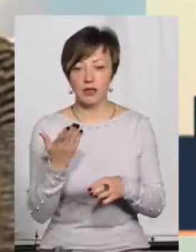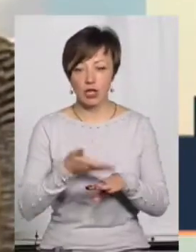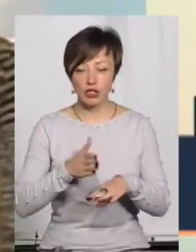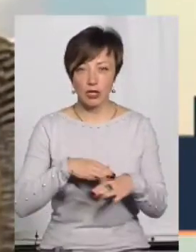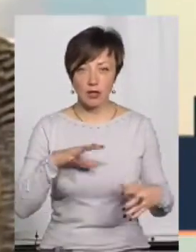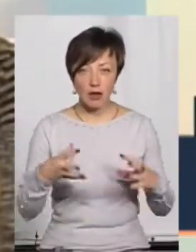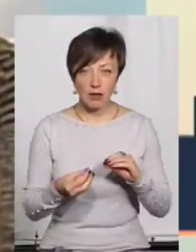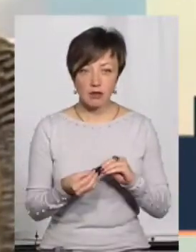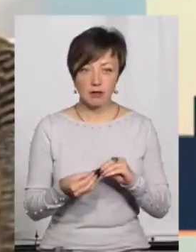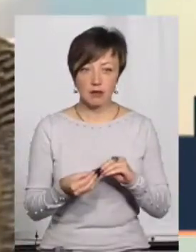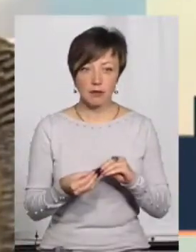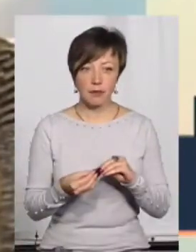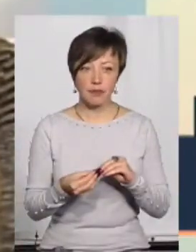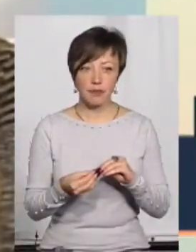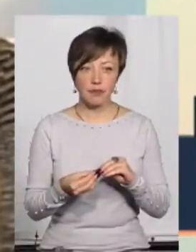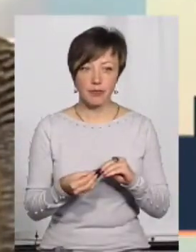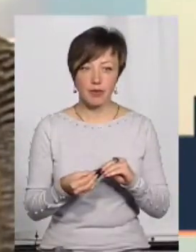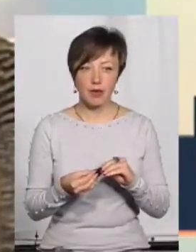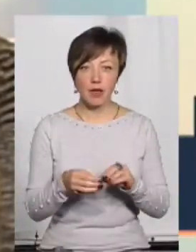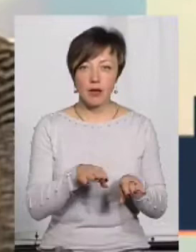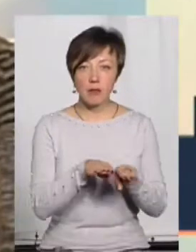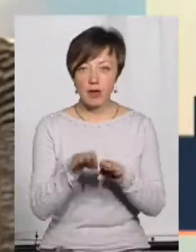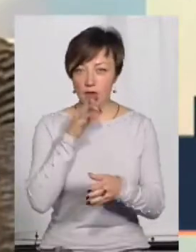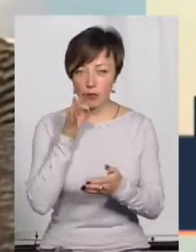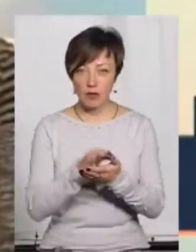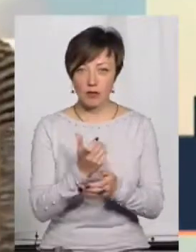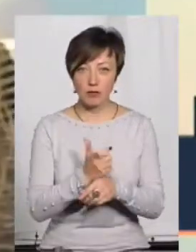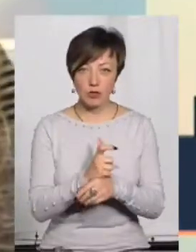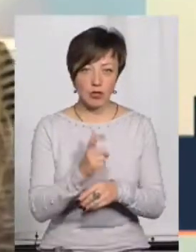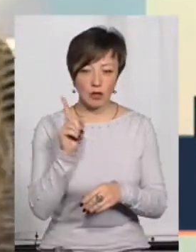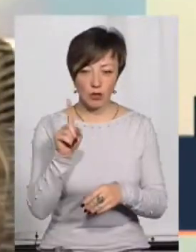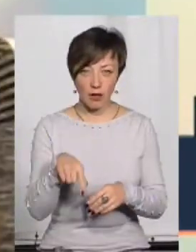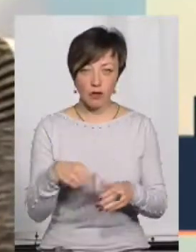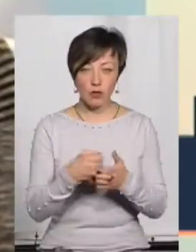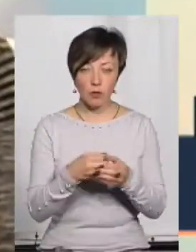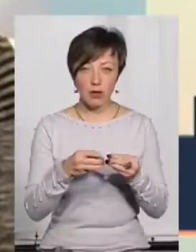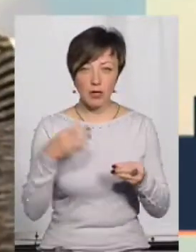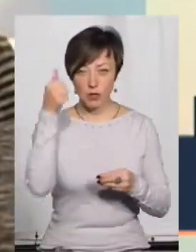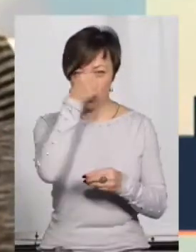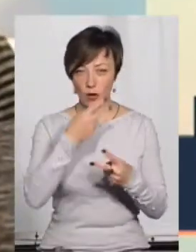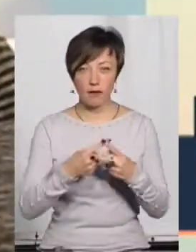тяжкі наслідки, там міра відповідальності більша, якщо не помиляюсь, до 15 років, позбавлення волі.